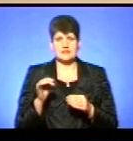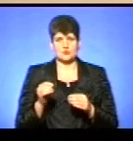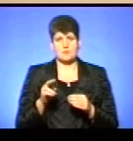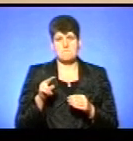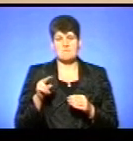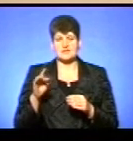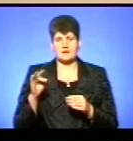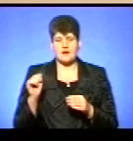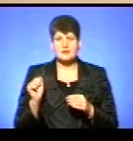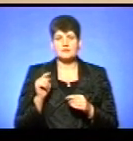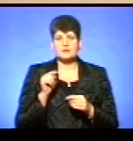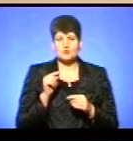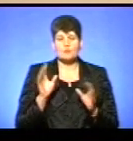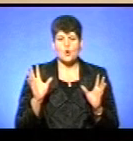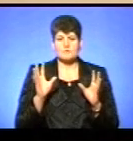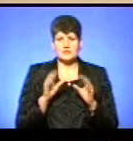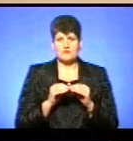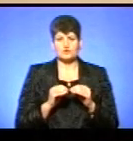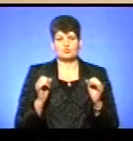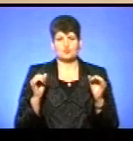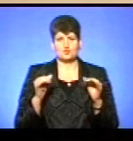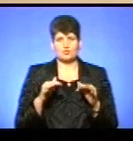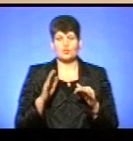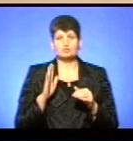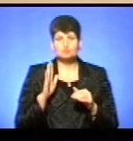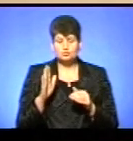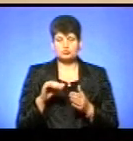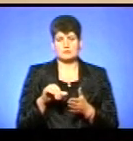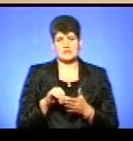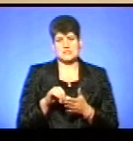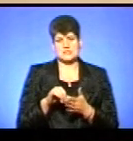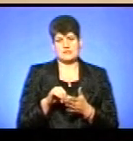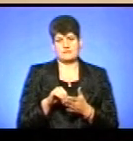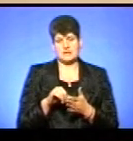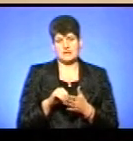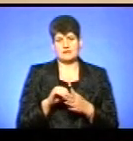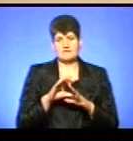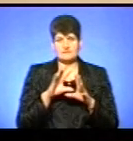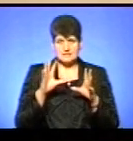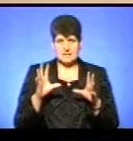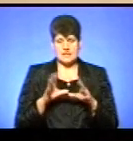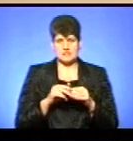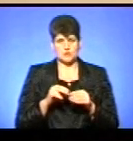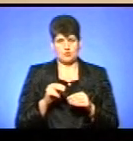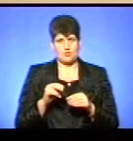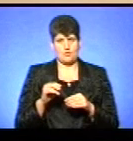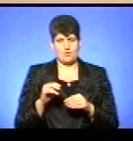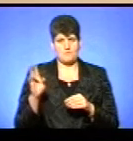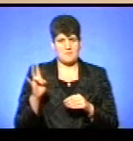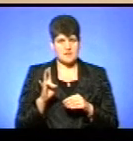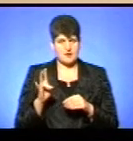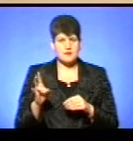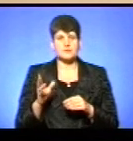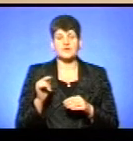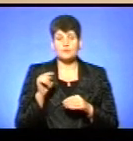на цьому об'єднавчому соборі буде представник Вселенського патріарха. І тому